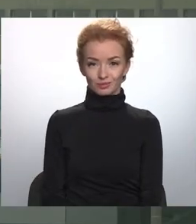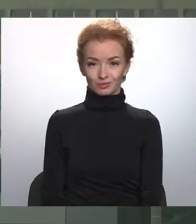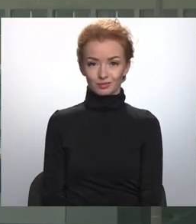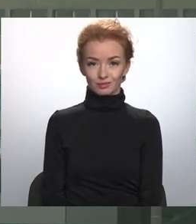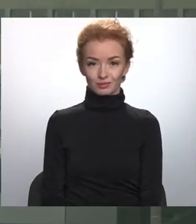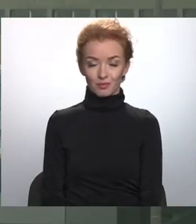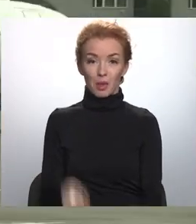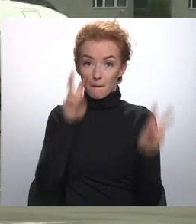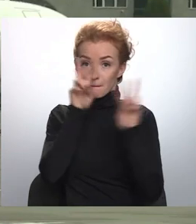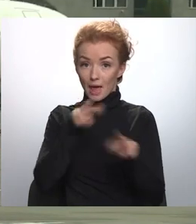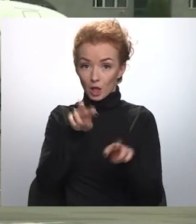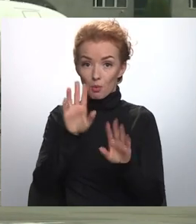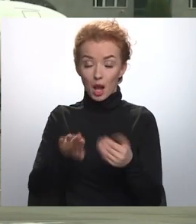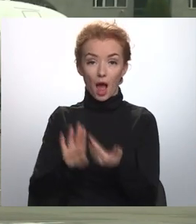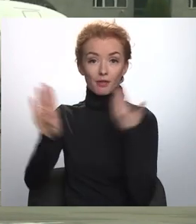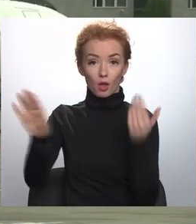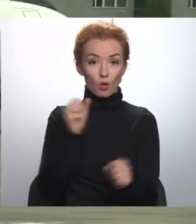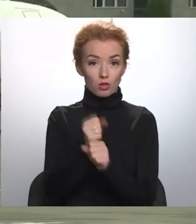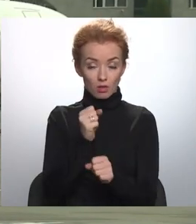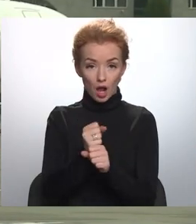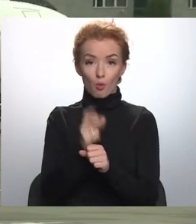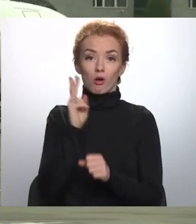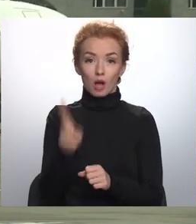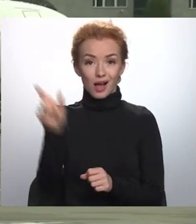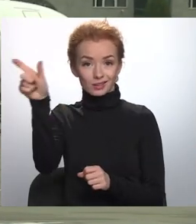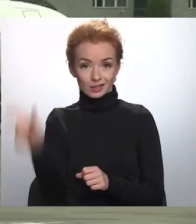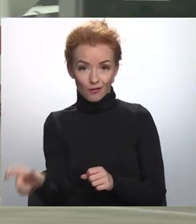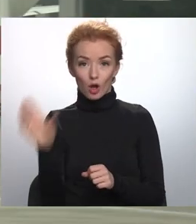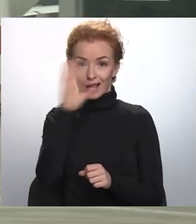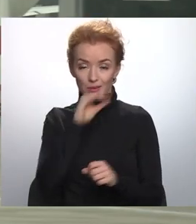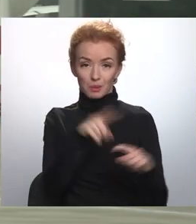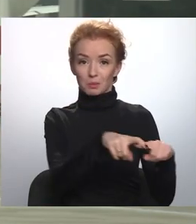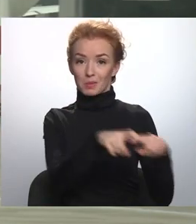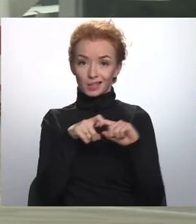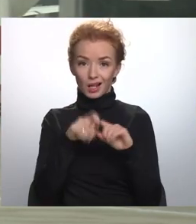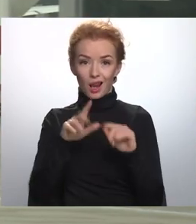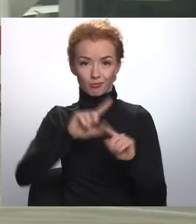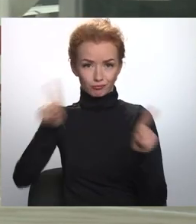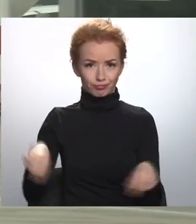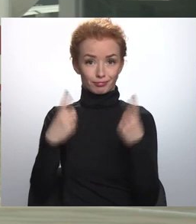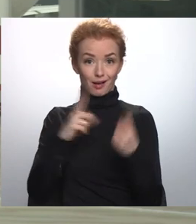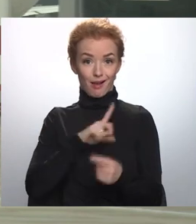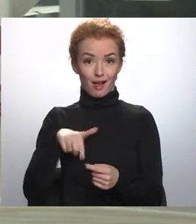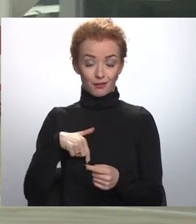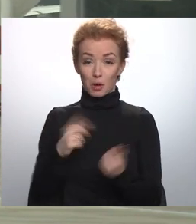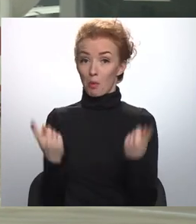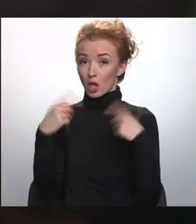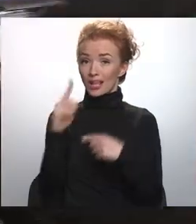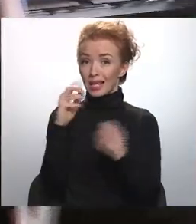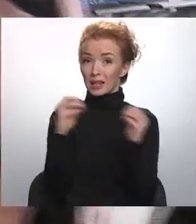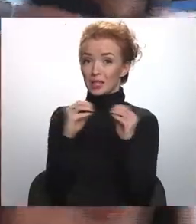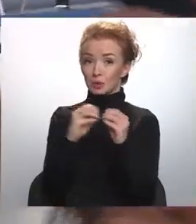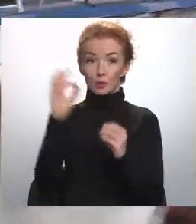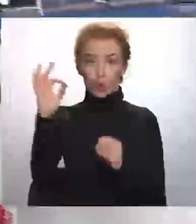Diesporas pētījums par attālināto darbu, kā cilvēku kapitālu piesaistis iespēja Latvijas attīstībai, liecina, ka pašlaik tikai aptuveni 10